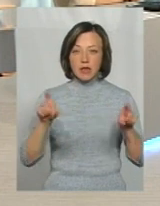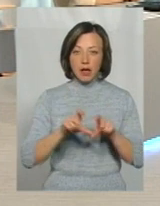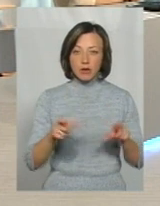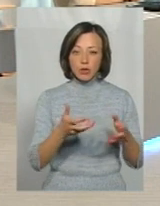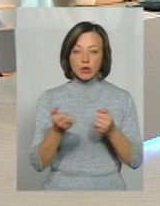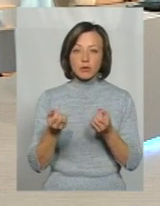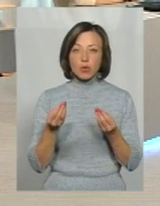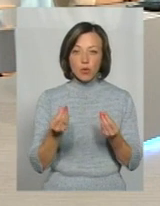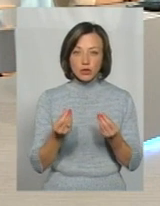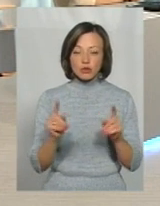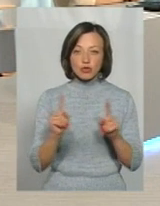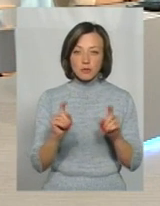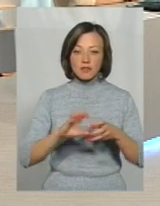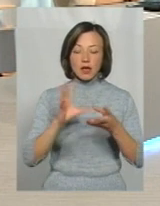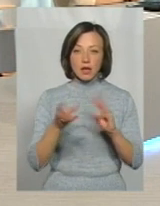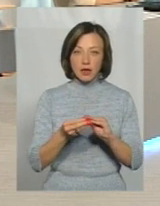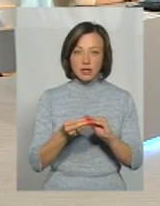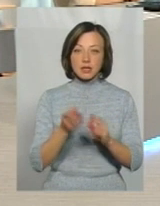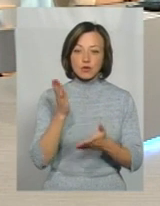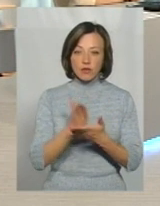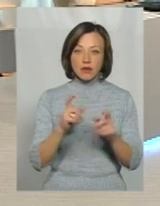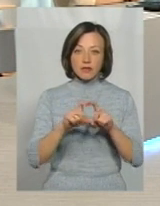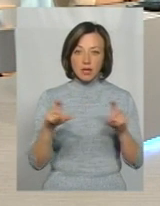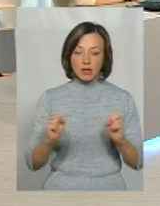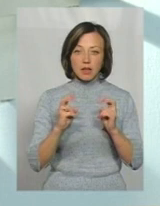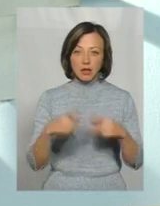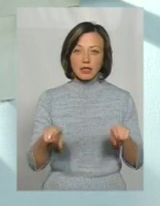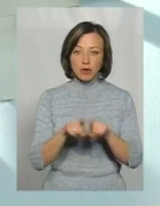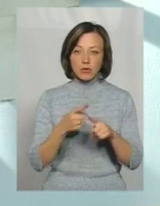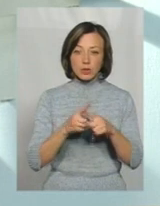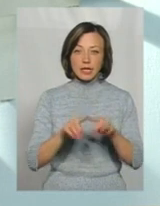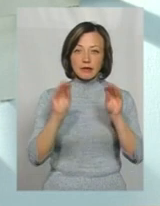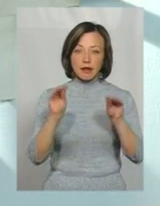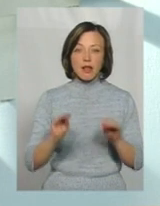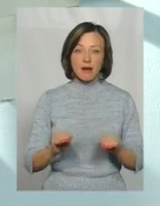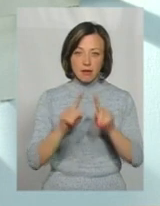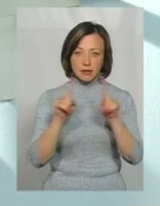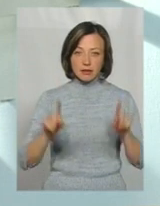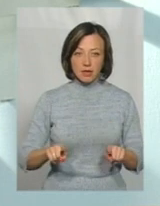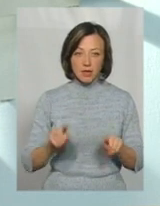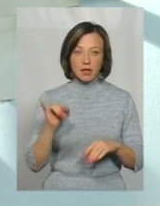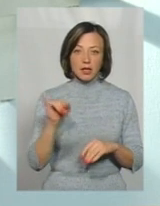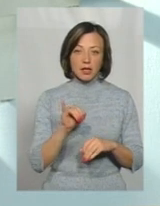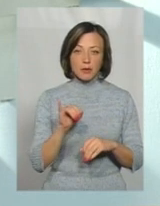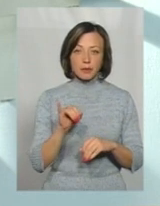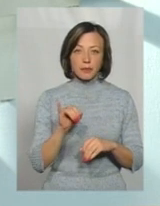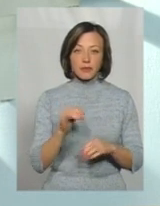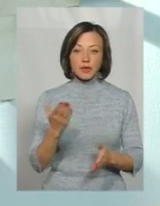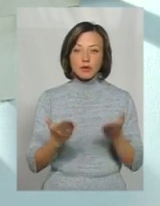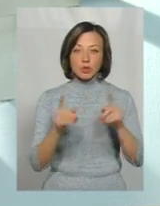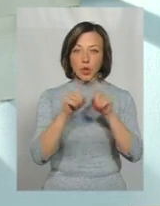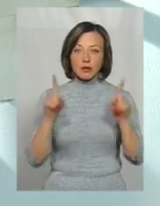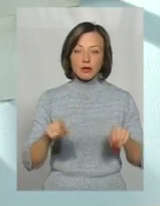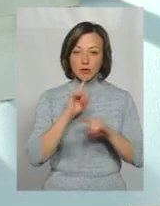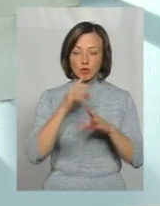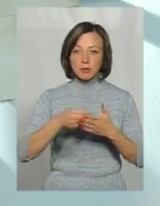отримувати кошти для того, щоб взагалі існував заклад як такий, саме по цих деклараціях. Тобто, якщо декларації не